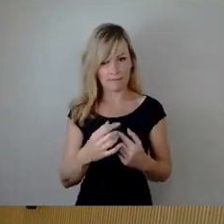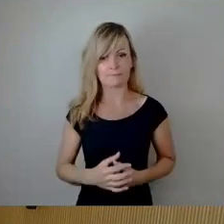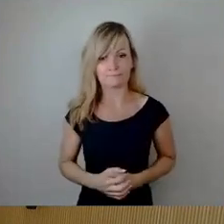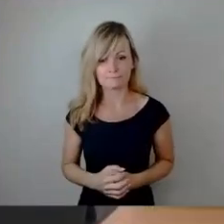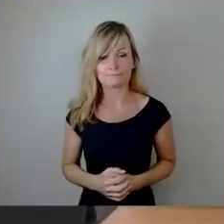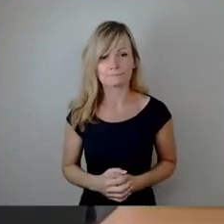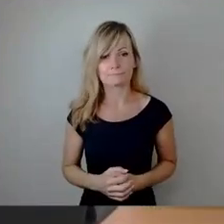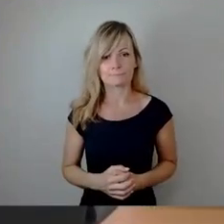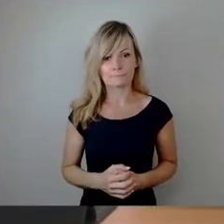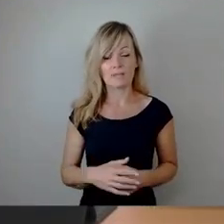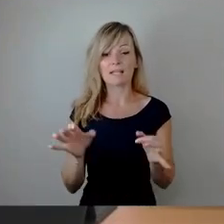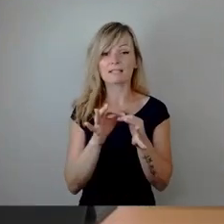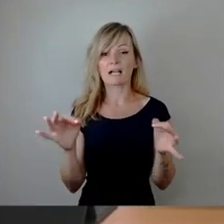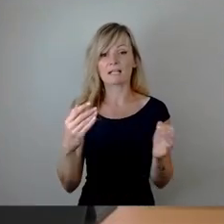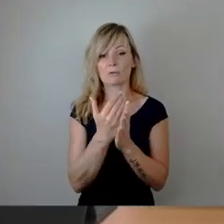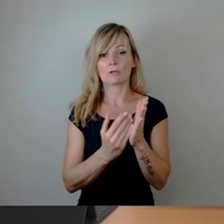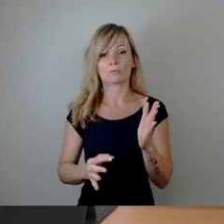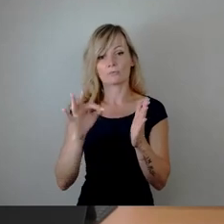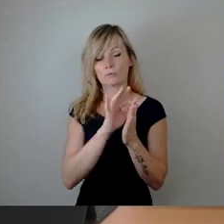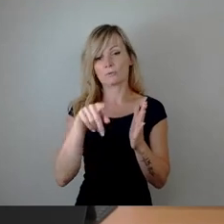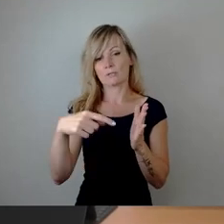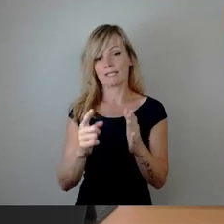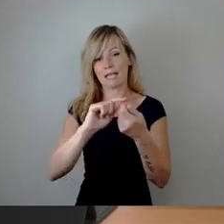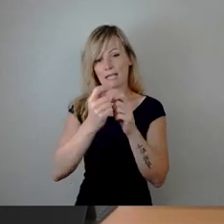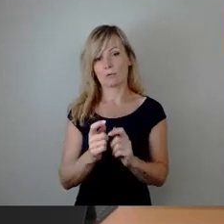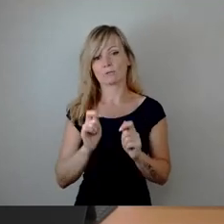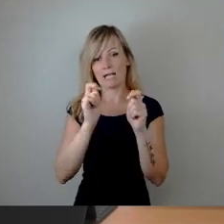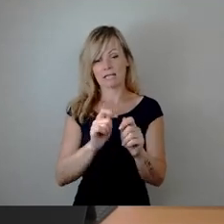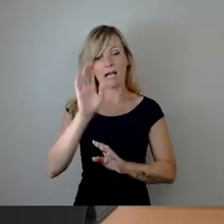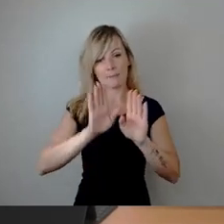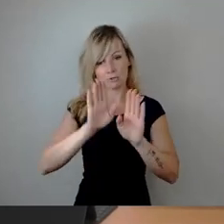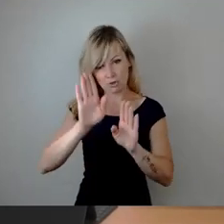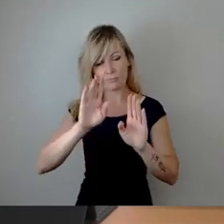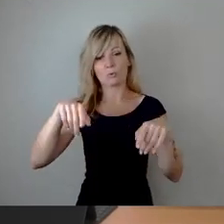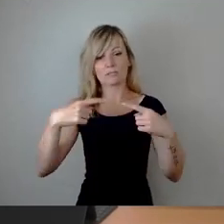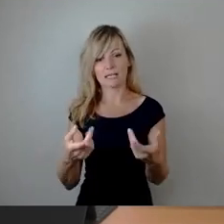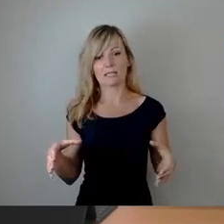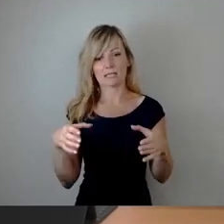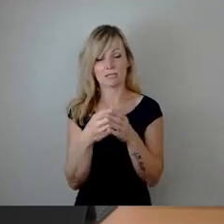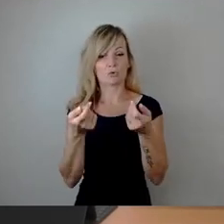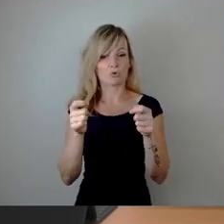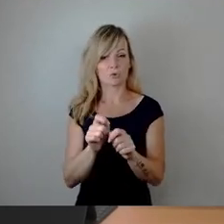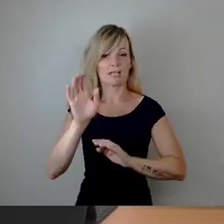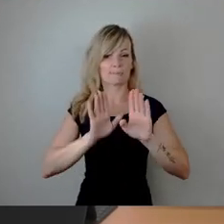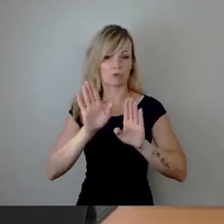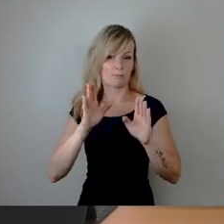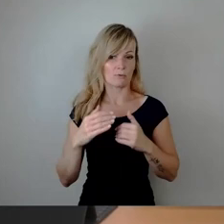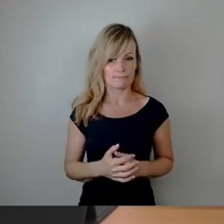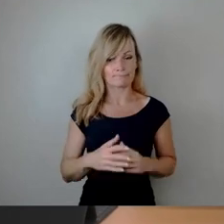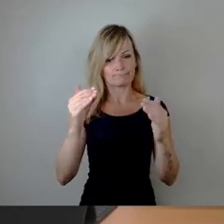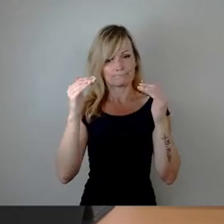Tagesordnungspunkt dann den Änderungsantrag abstimmen und dann in die Schlussabstimmung kommen. Ich darf zunächst den